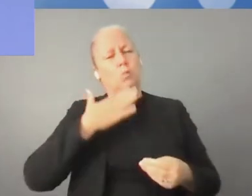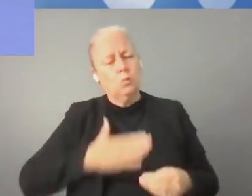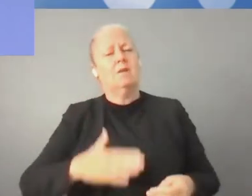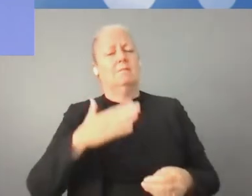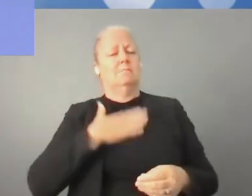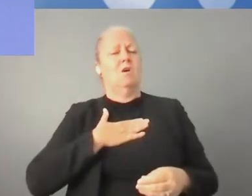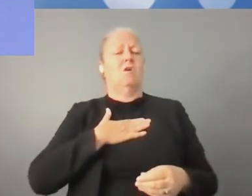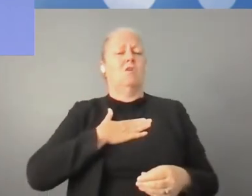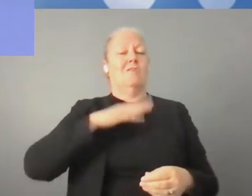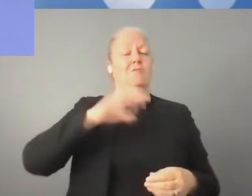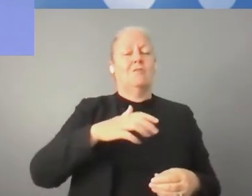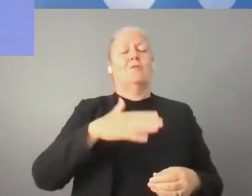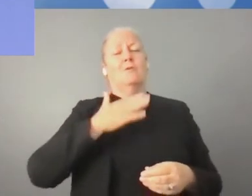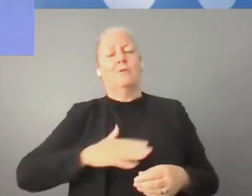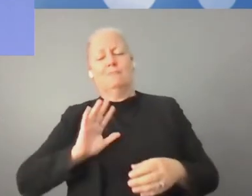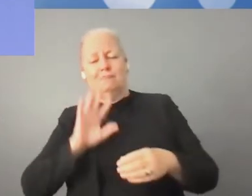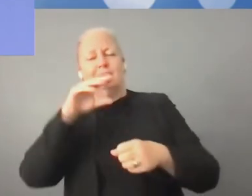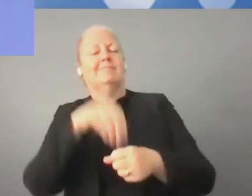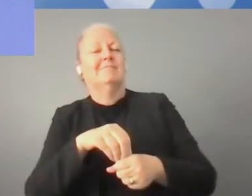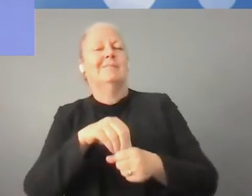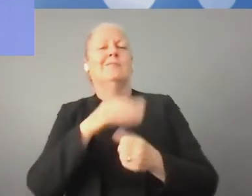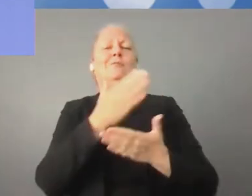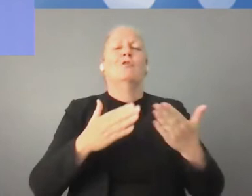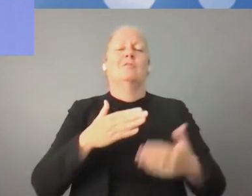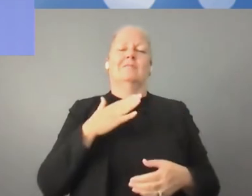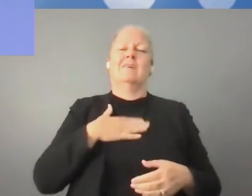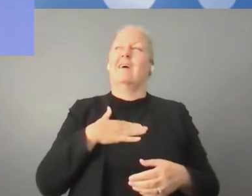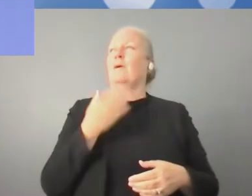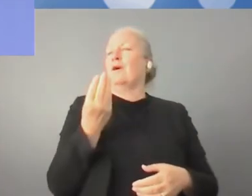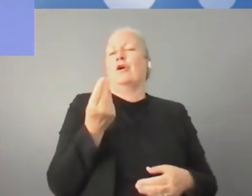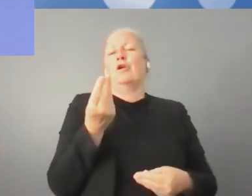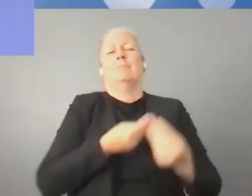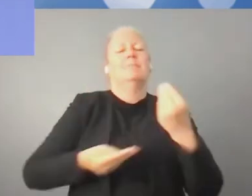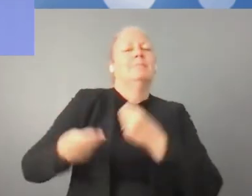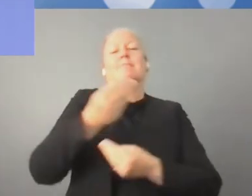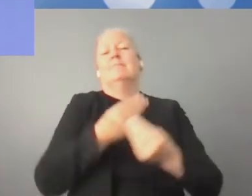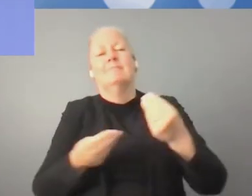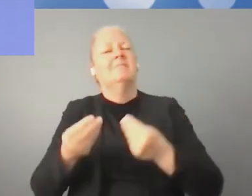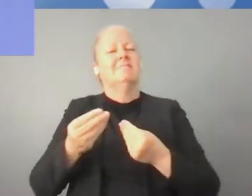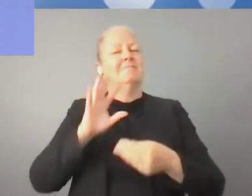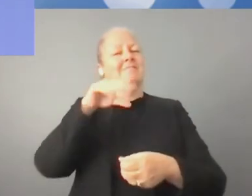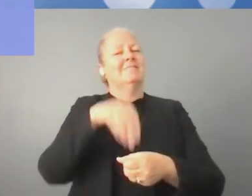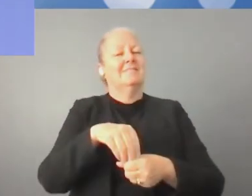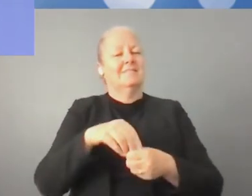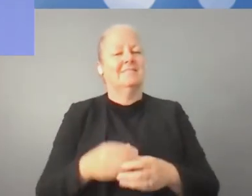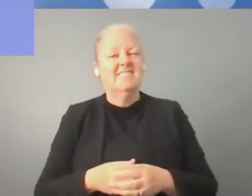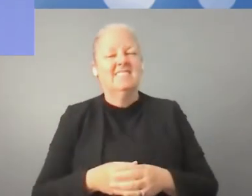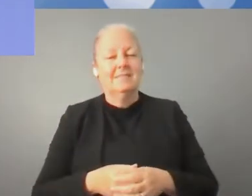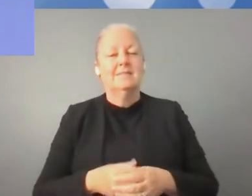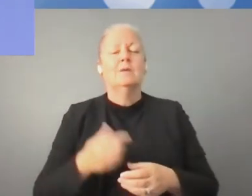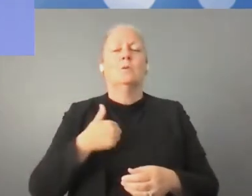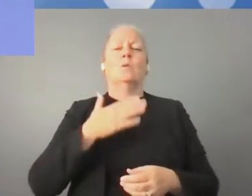Tak. Na Łotwie bardzo często przedsiębiorcy chcą być częścią transformacji